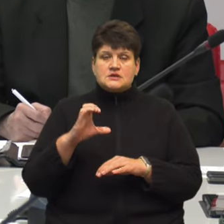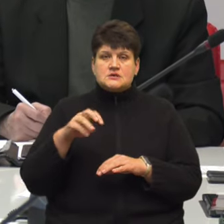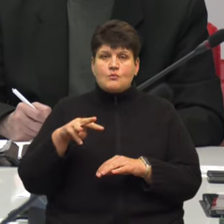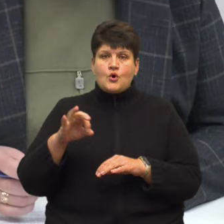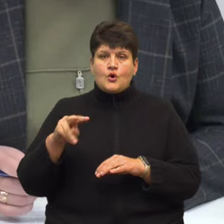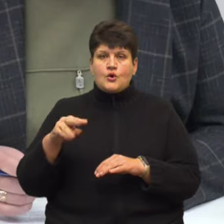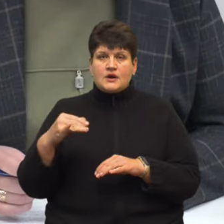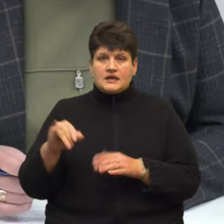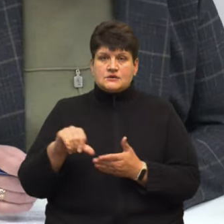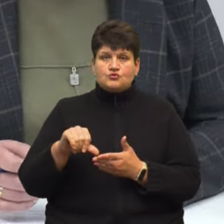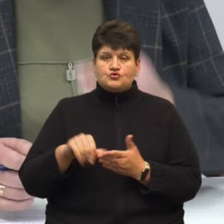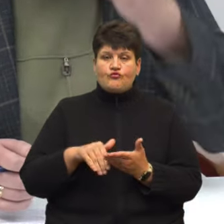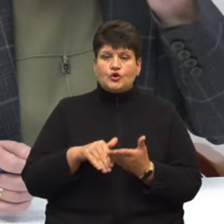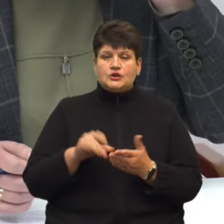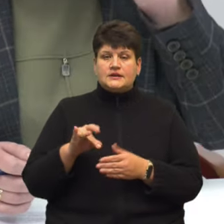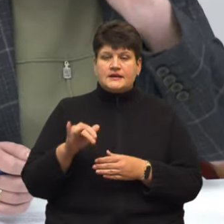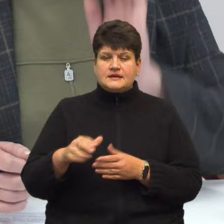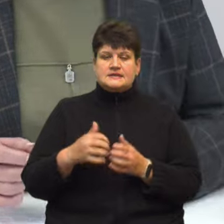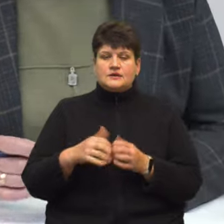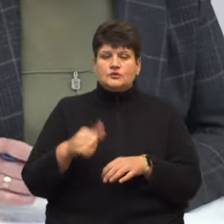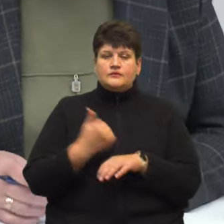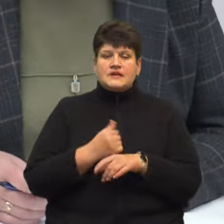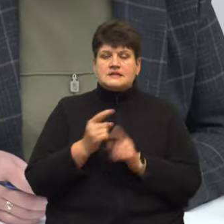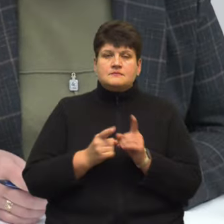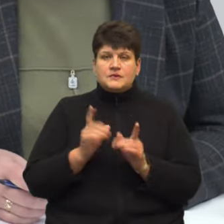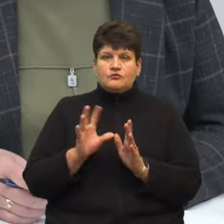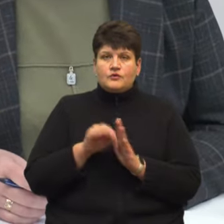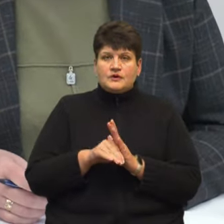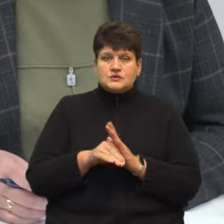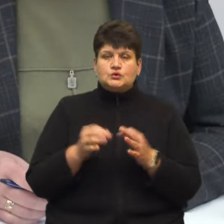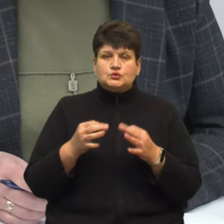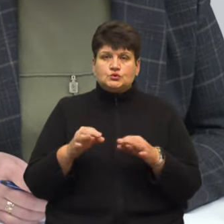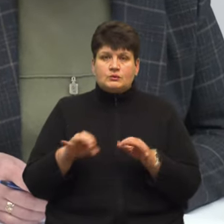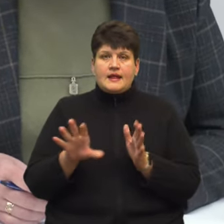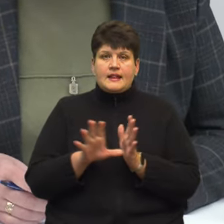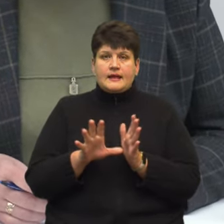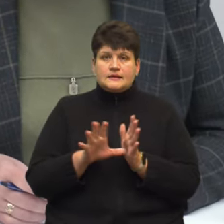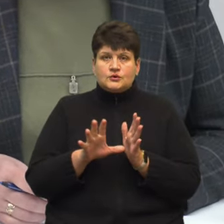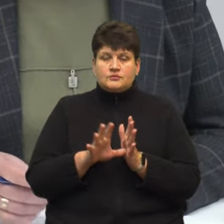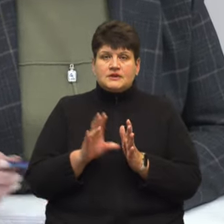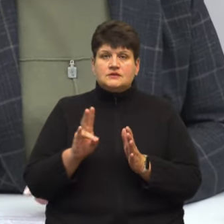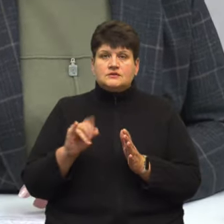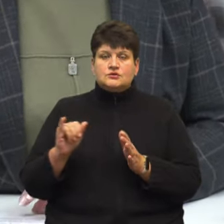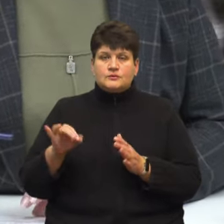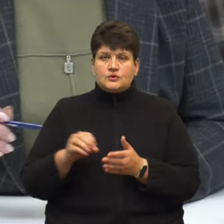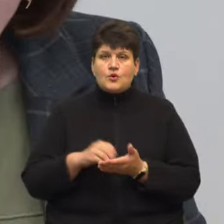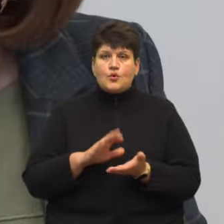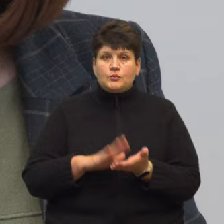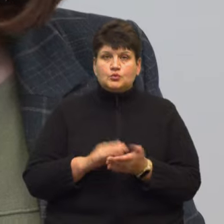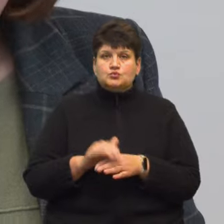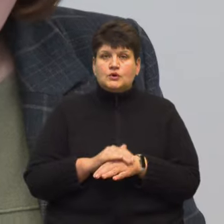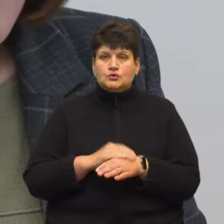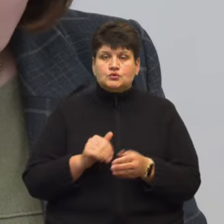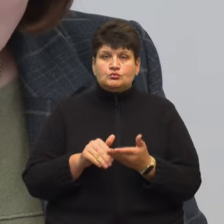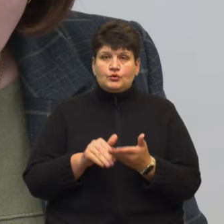участі волонтерів. Серед основних змін – впровадження доступного електронного інструменту обліку гуманітарної допомоги.